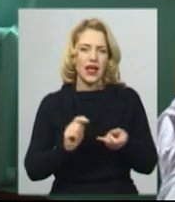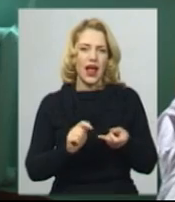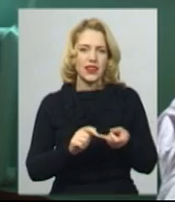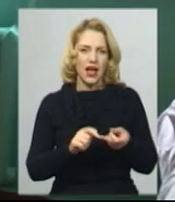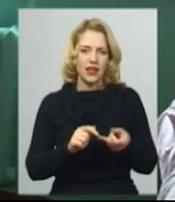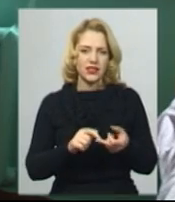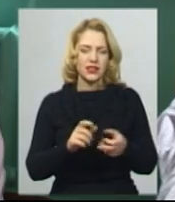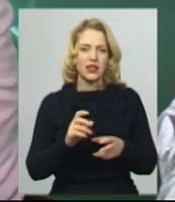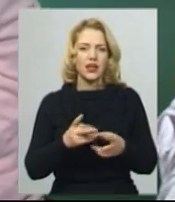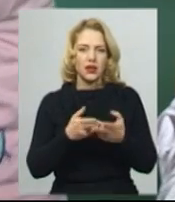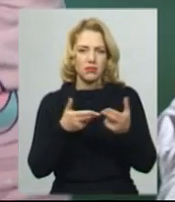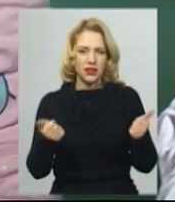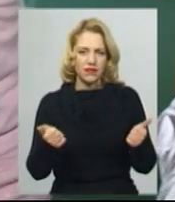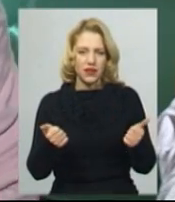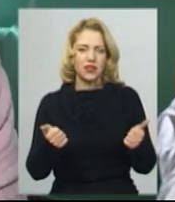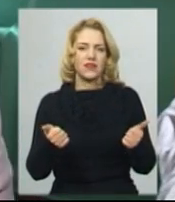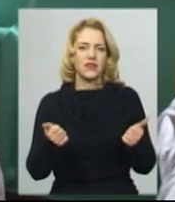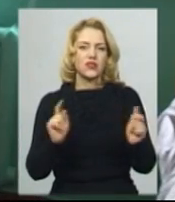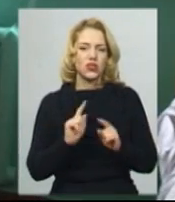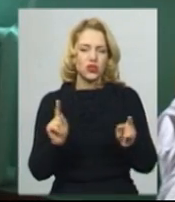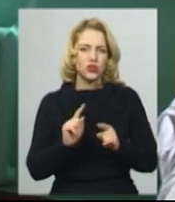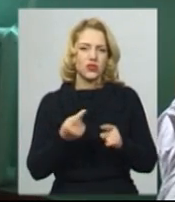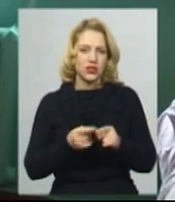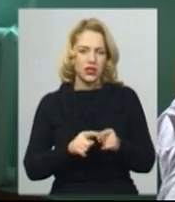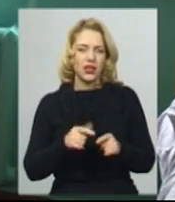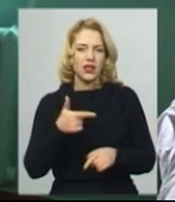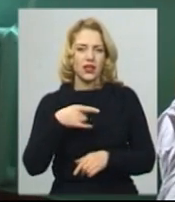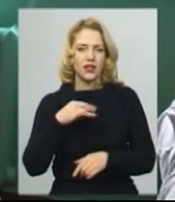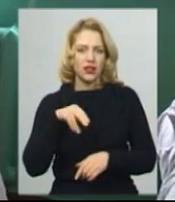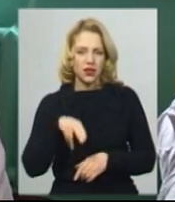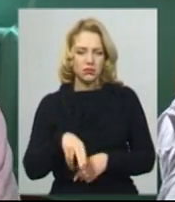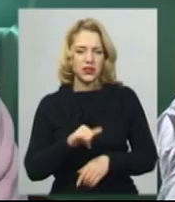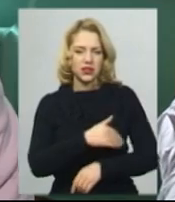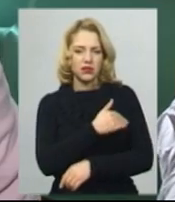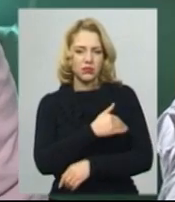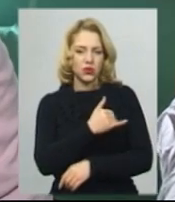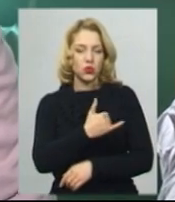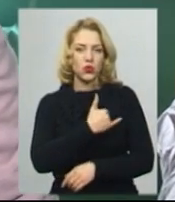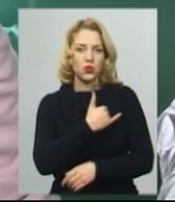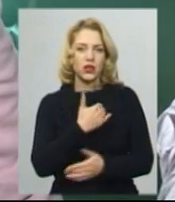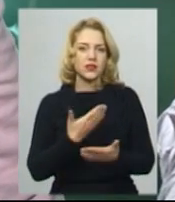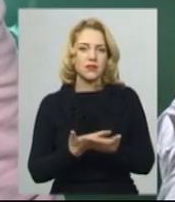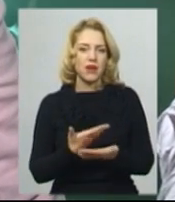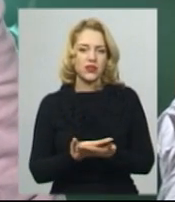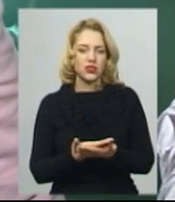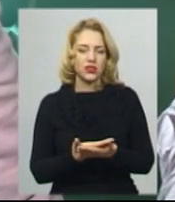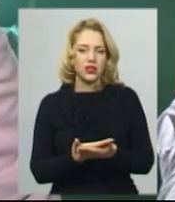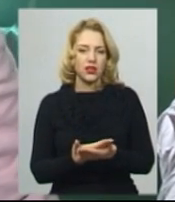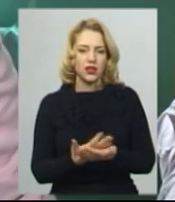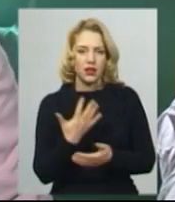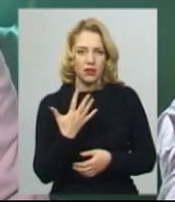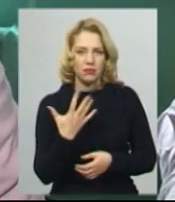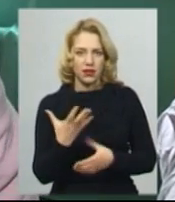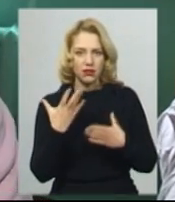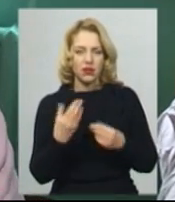підтвердився діагноз, що це гриб. І температура вже у нас майже п'ятий день